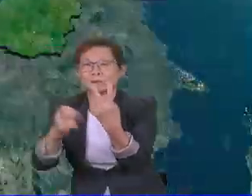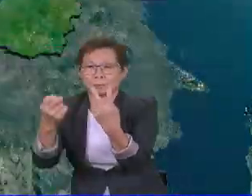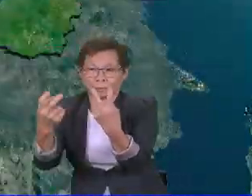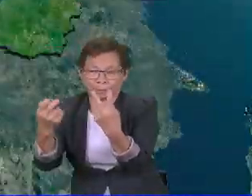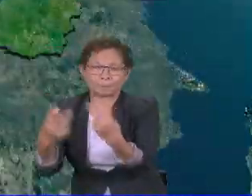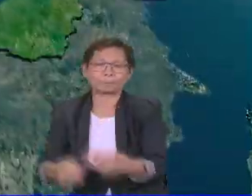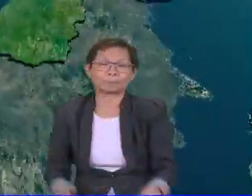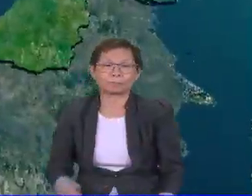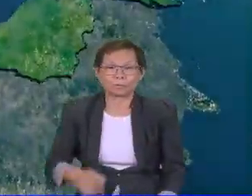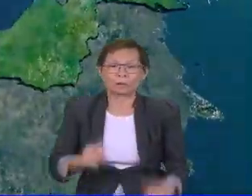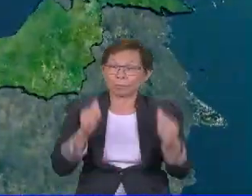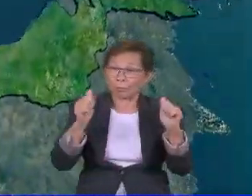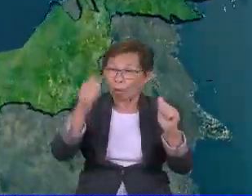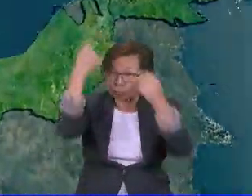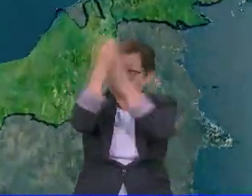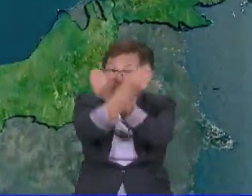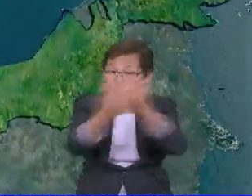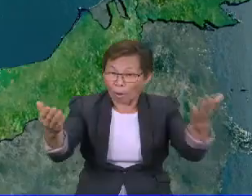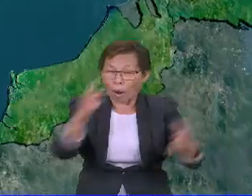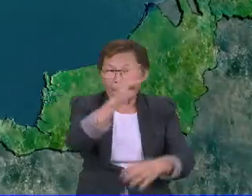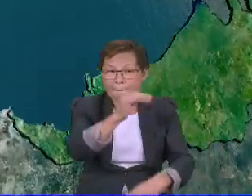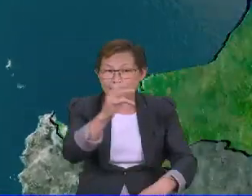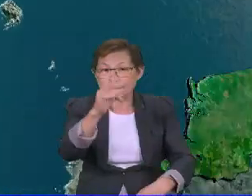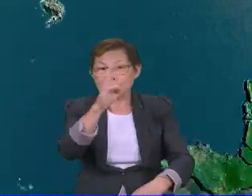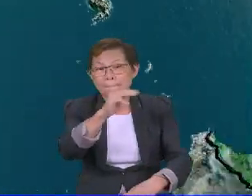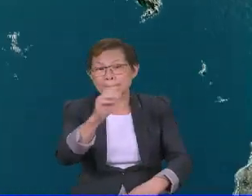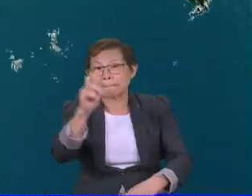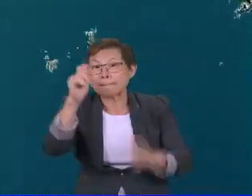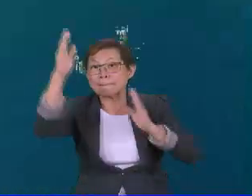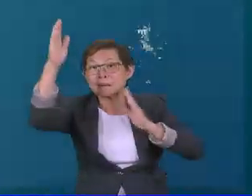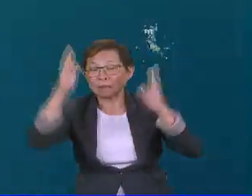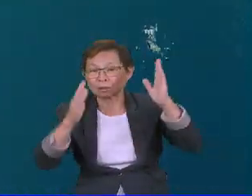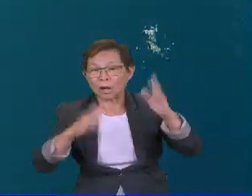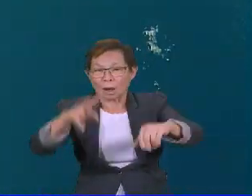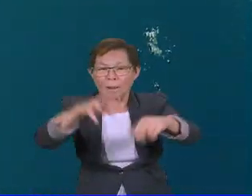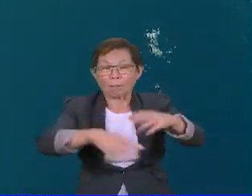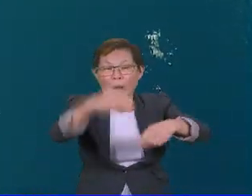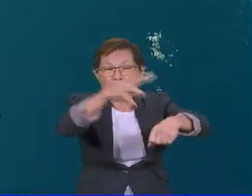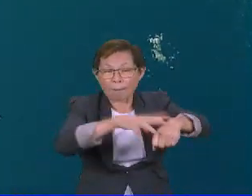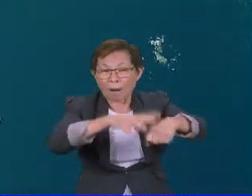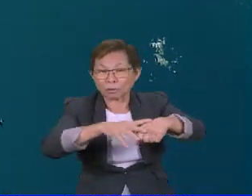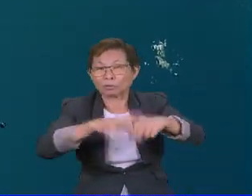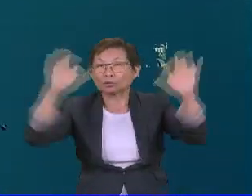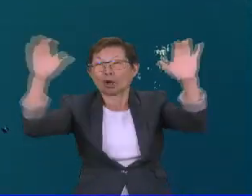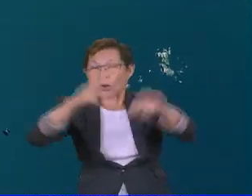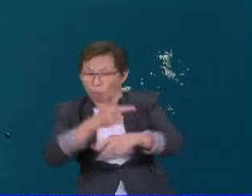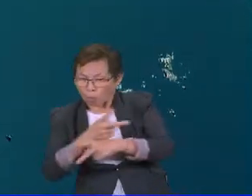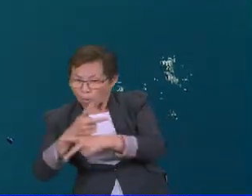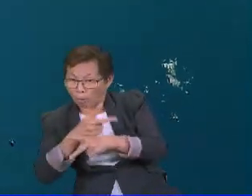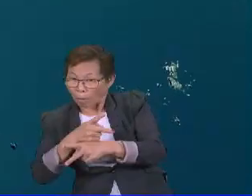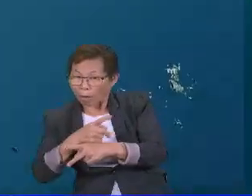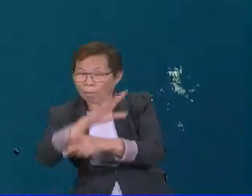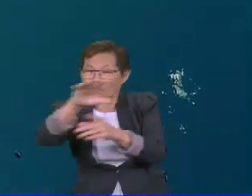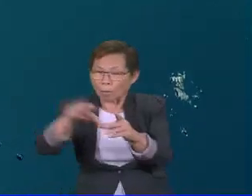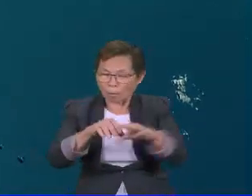nanti. Baiklah untuk makluman semua, Med Malaysia juga mengeluarkan aman cuaca pingkat waspada melibatkan